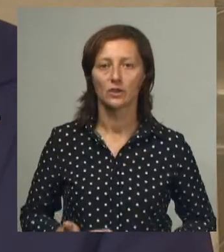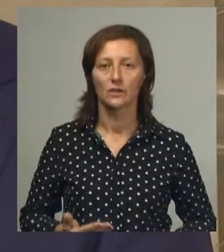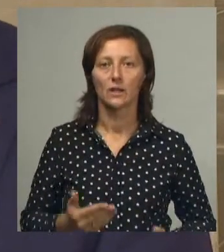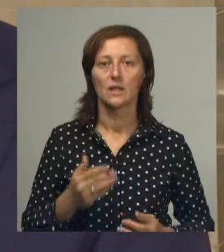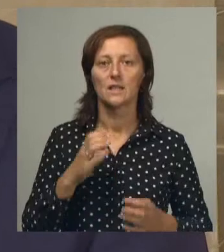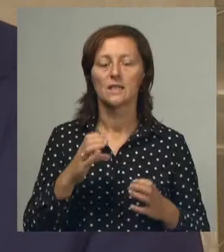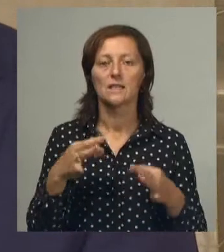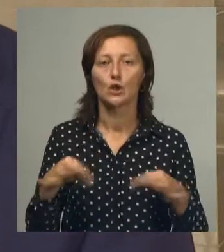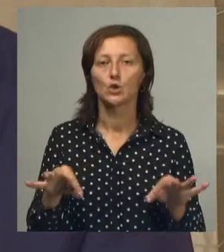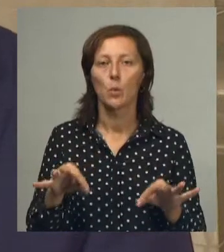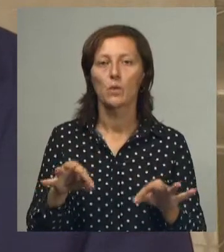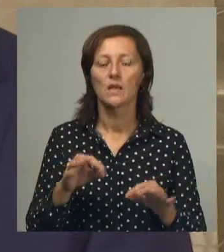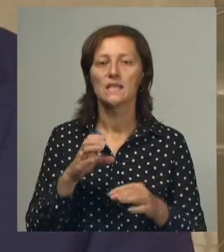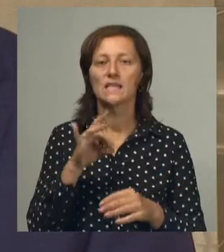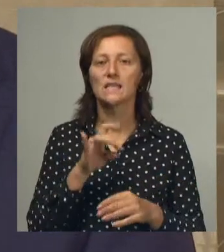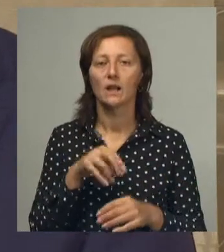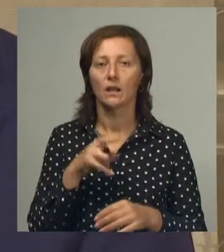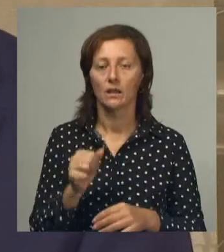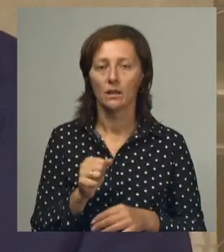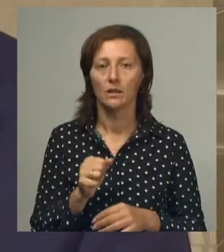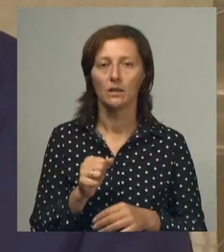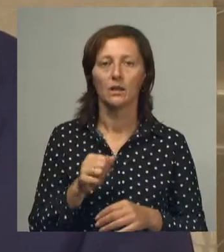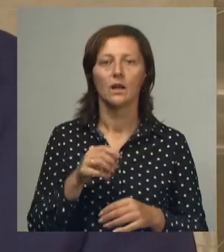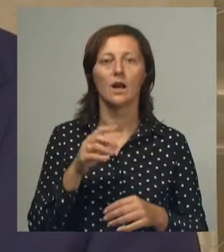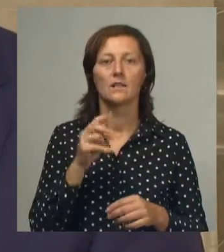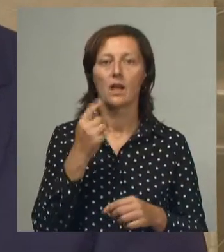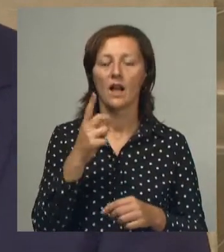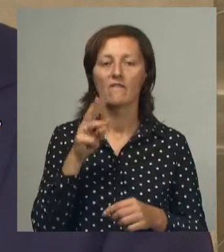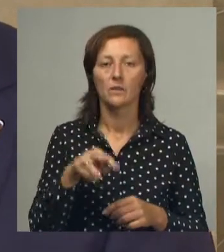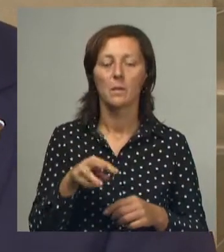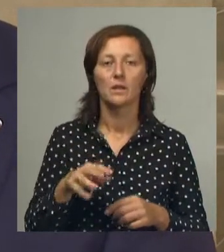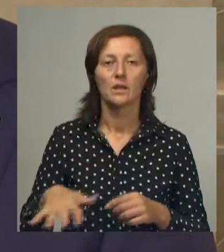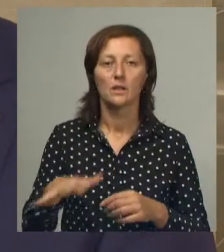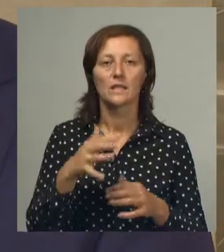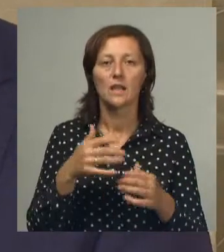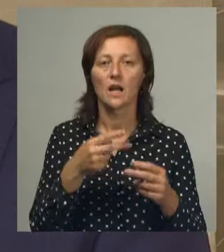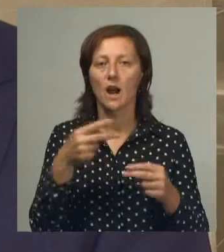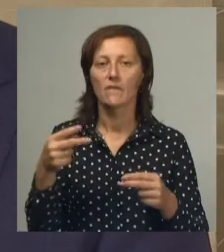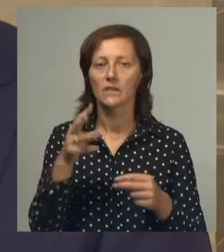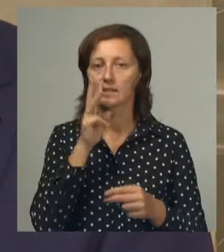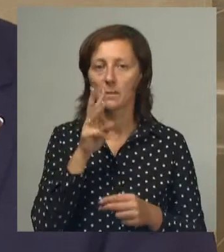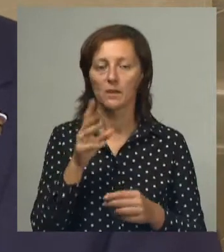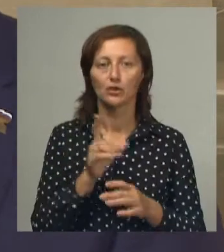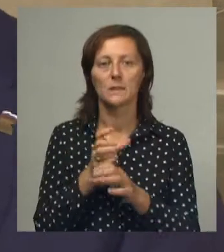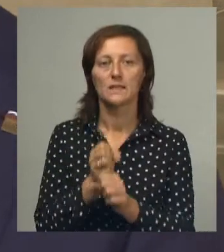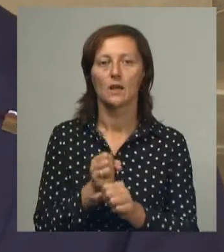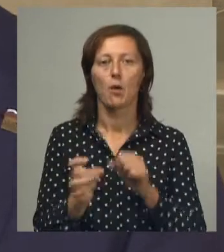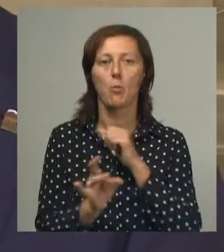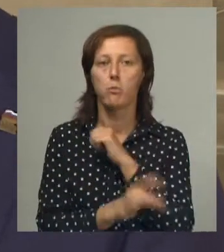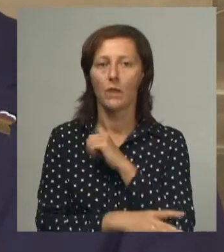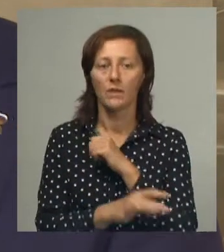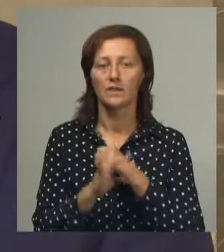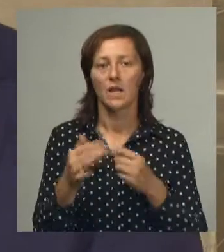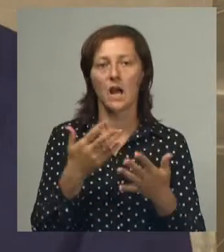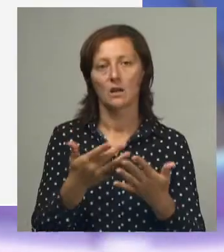доступностью среды, с доступностью квадратного метра жилья, с ростом заработной платы, сокращением бедности и прочих